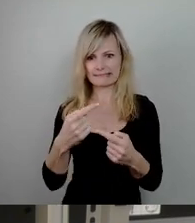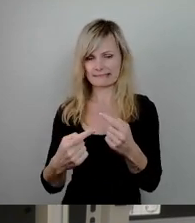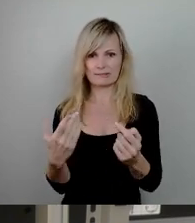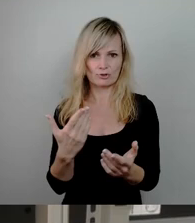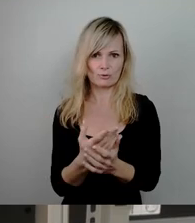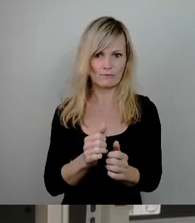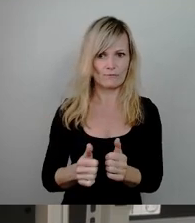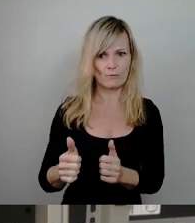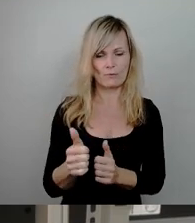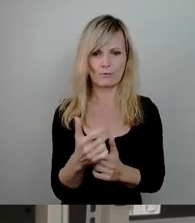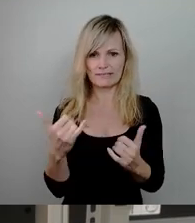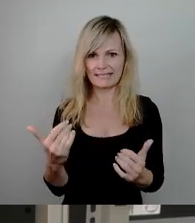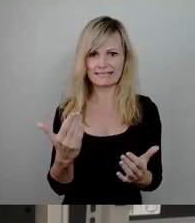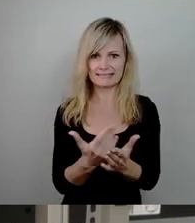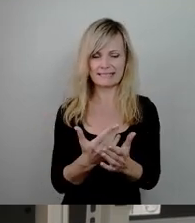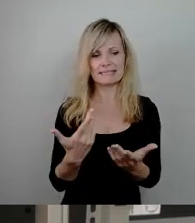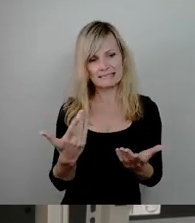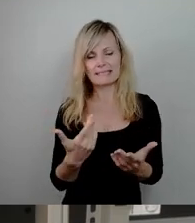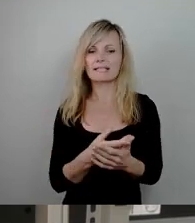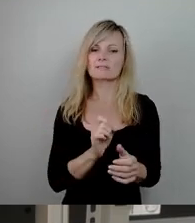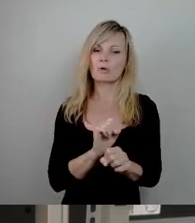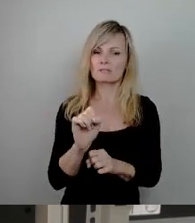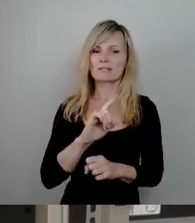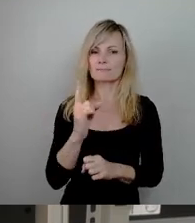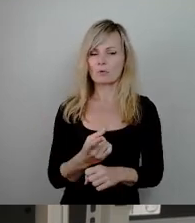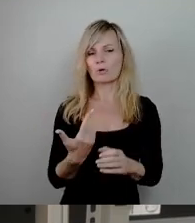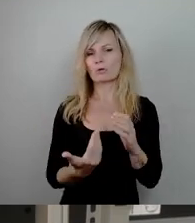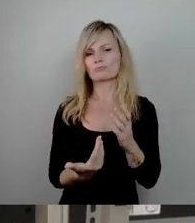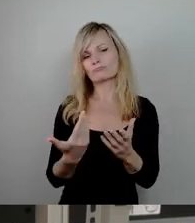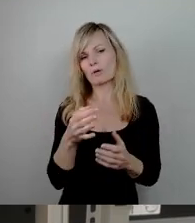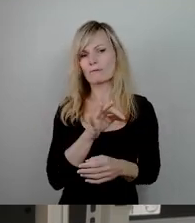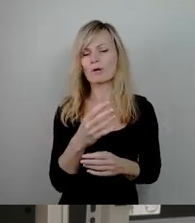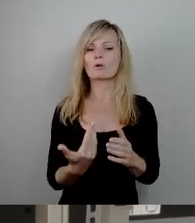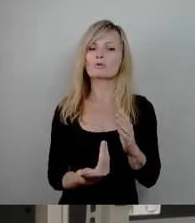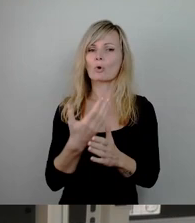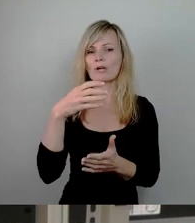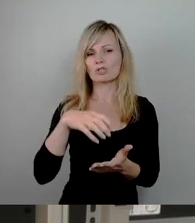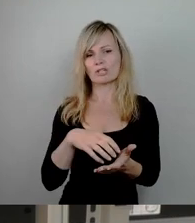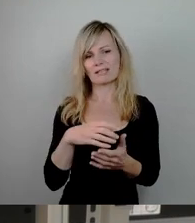einige Punkte werben, vor allem als Neustädterin und Neustädterin.